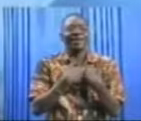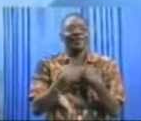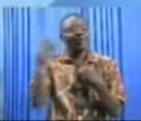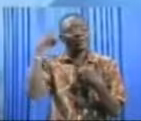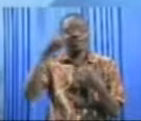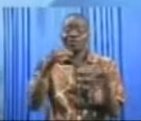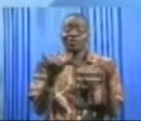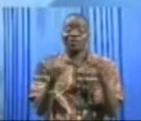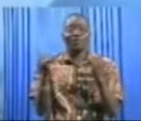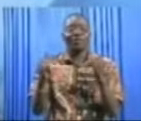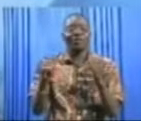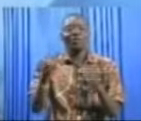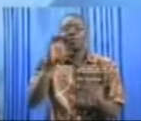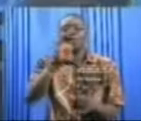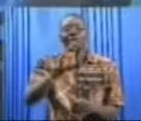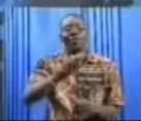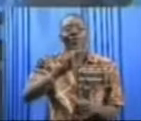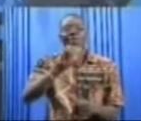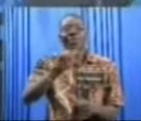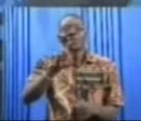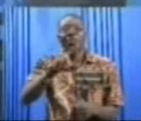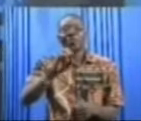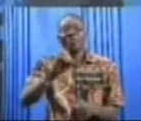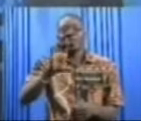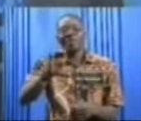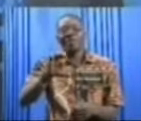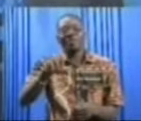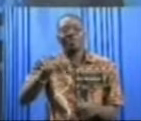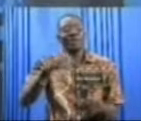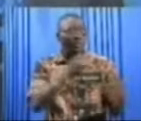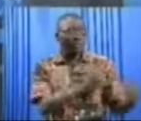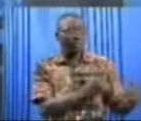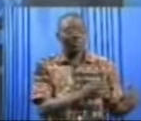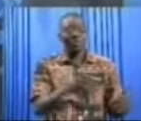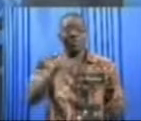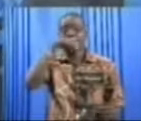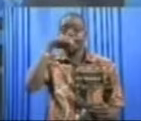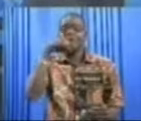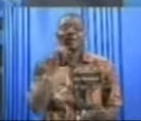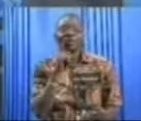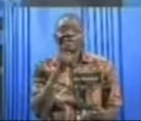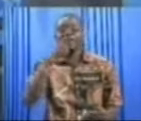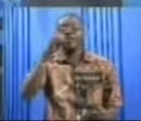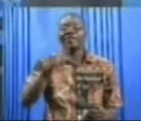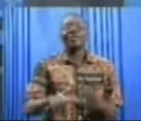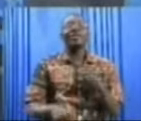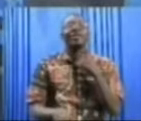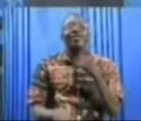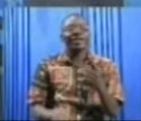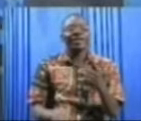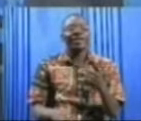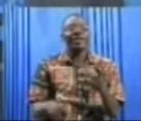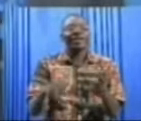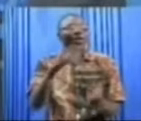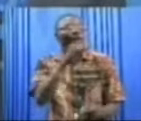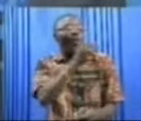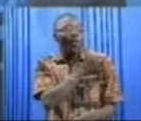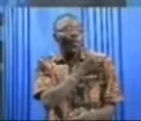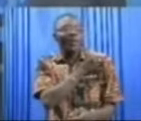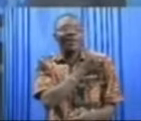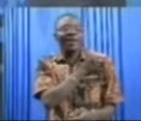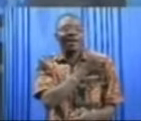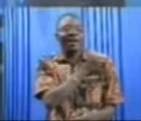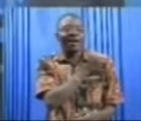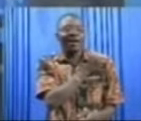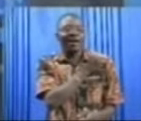Maroc, voilà. Et franchement, ça va être intéressant. Côté Gabon, il faut dire qu'il y a Pierre-Emerick Aubameyang qui